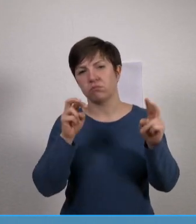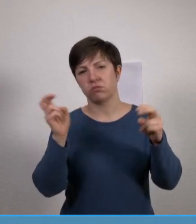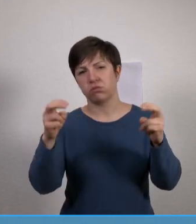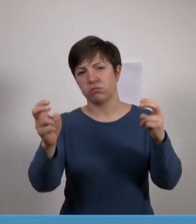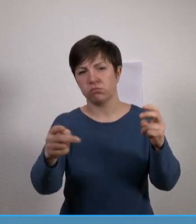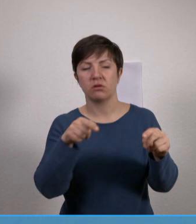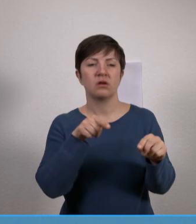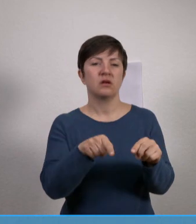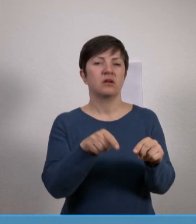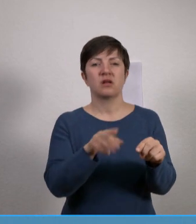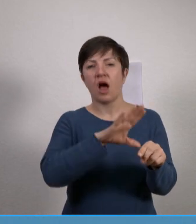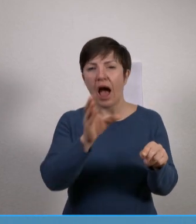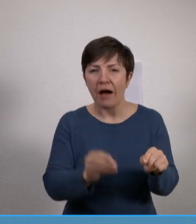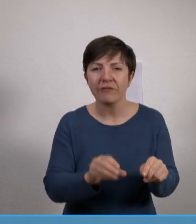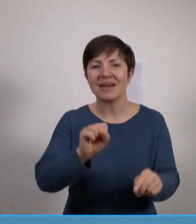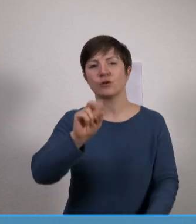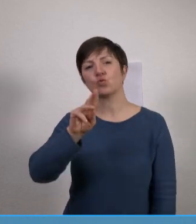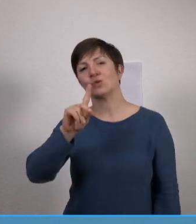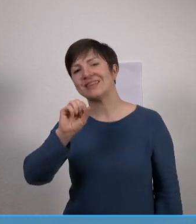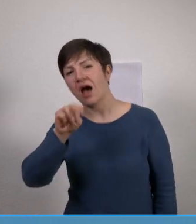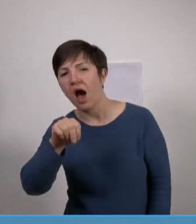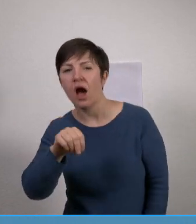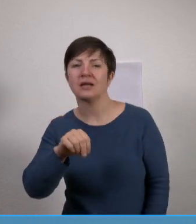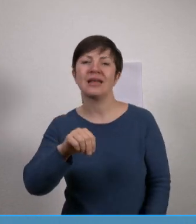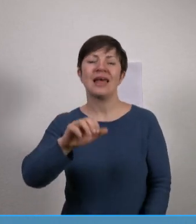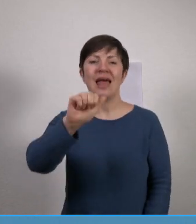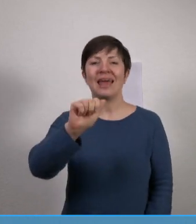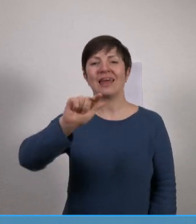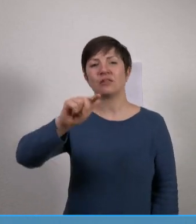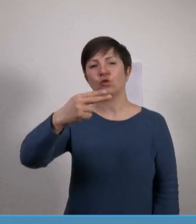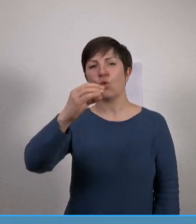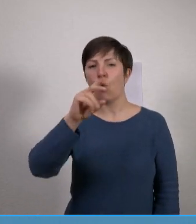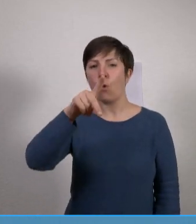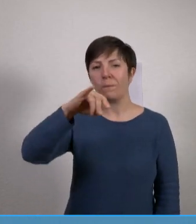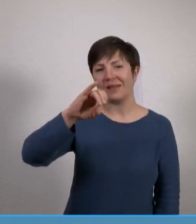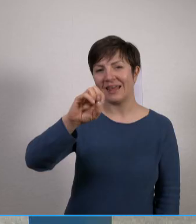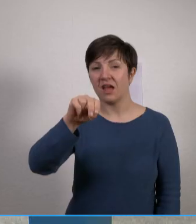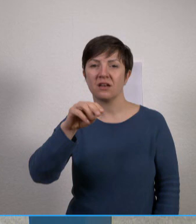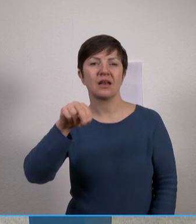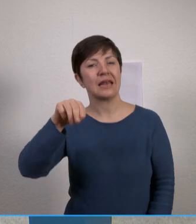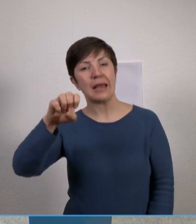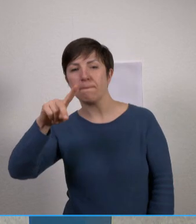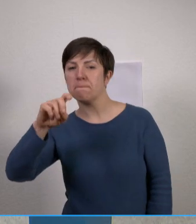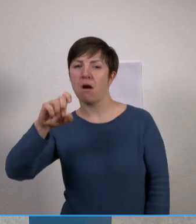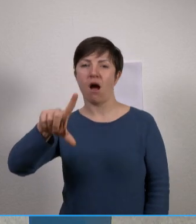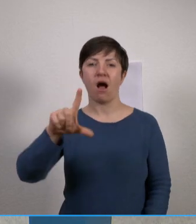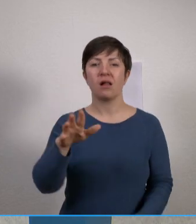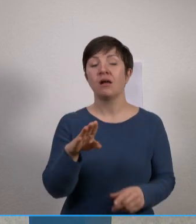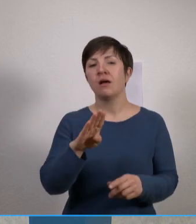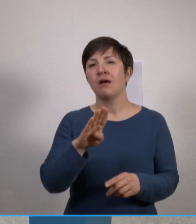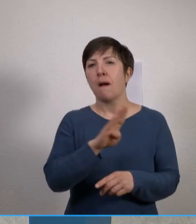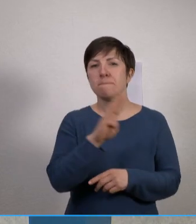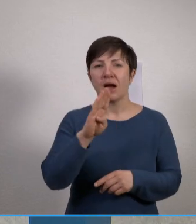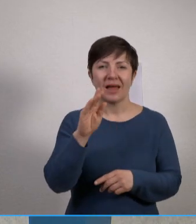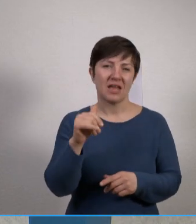Sudan, in Äthiopien, über diverse südosteuropäische Länder. Da war Nepal dabei, Bangladesch, Burma, Philippinen waren